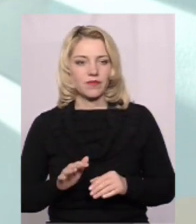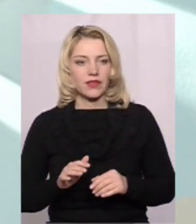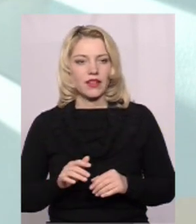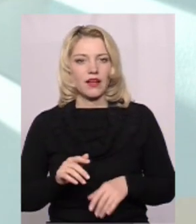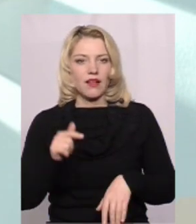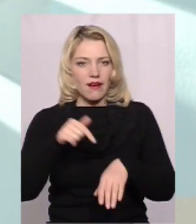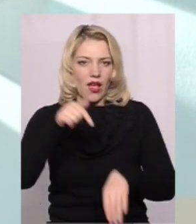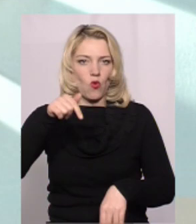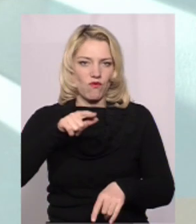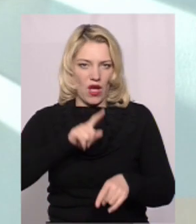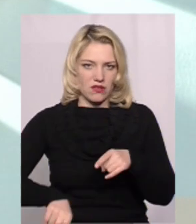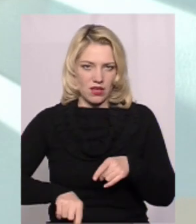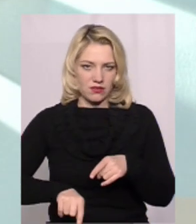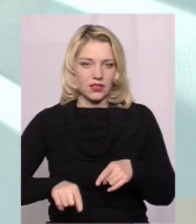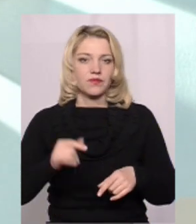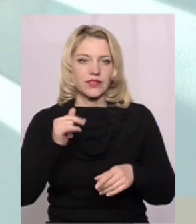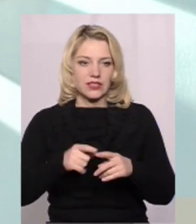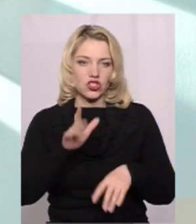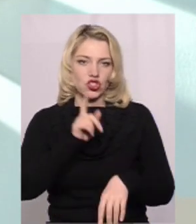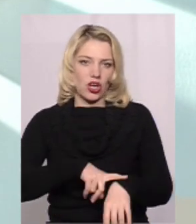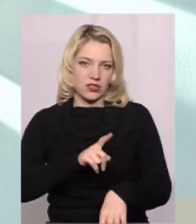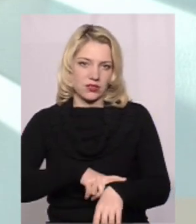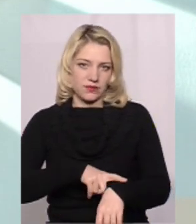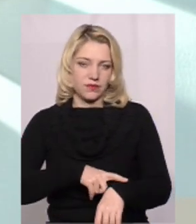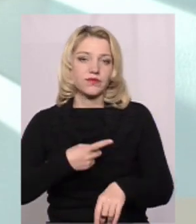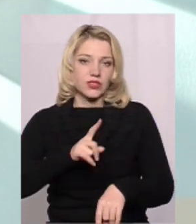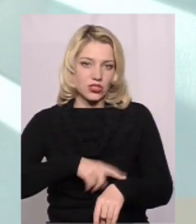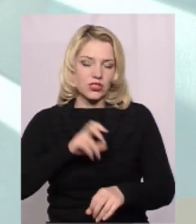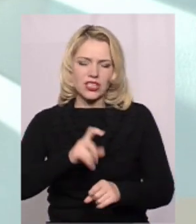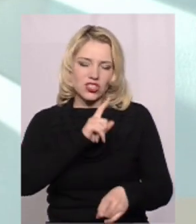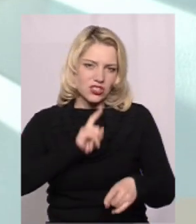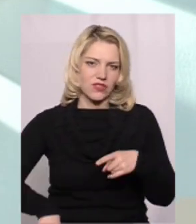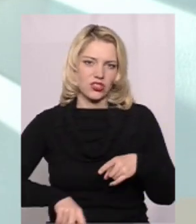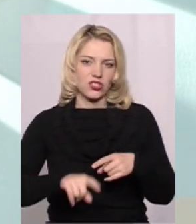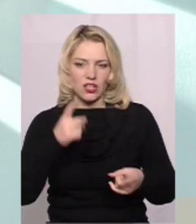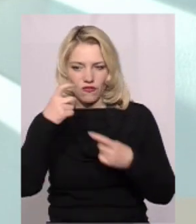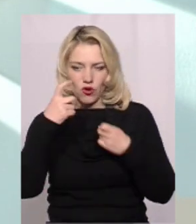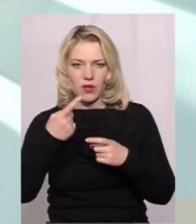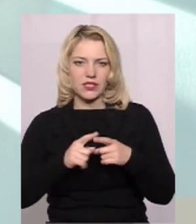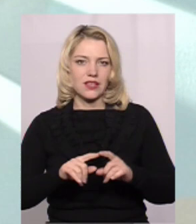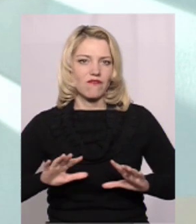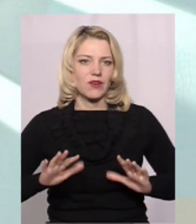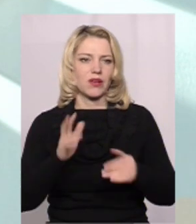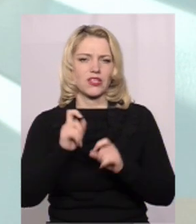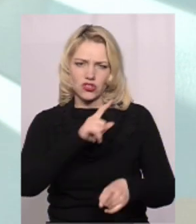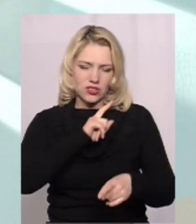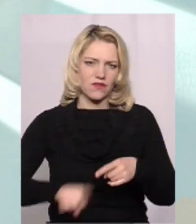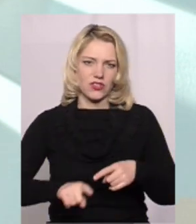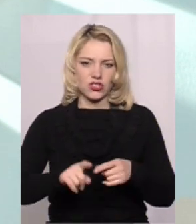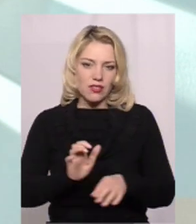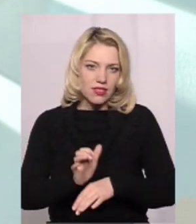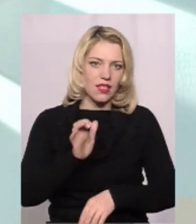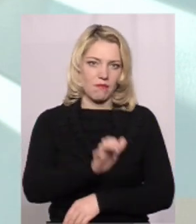Реагування Перш за все, це час Час, як можна скорше інформувати про цей випадок Як можна скорше